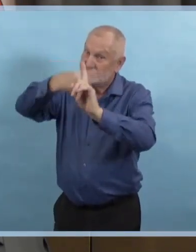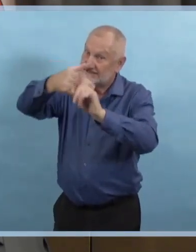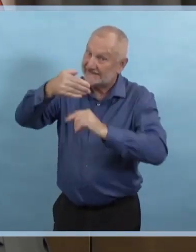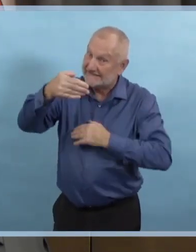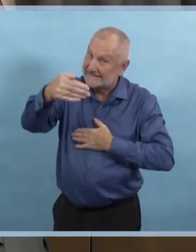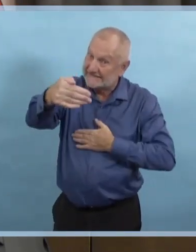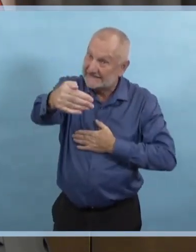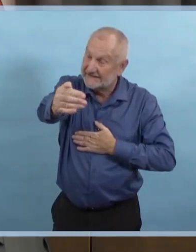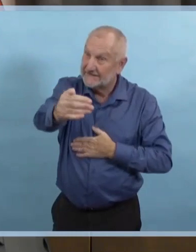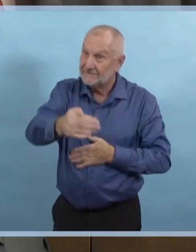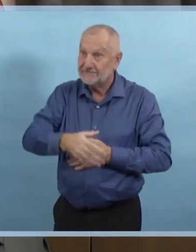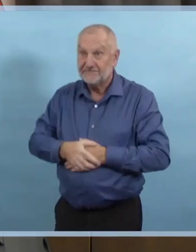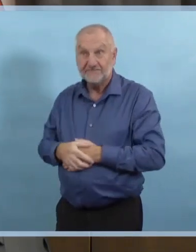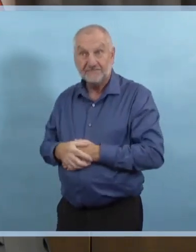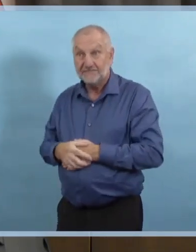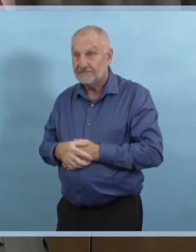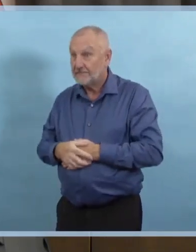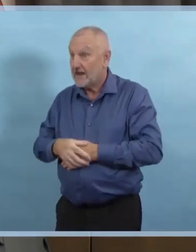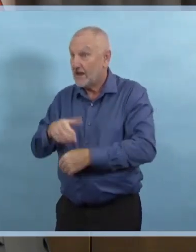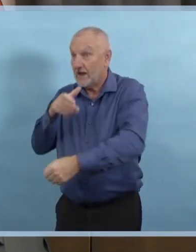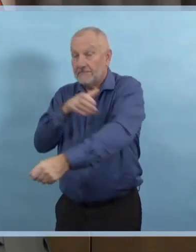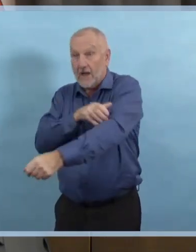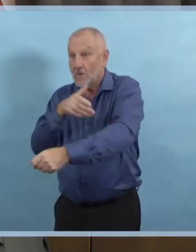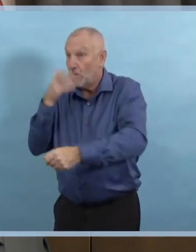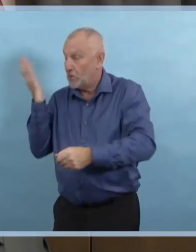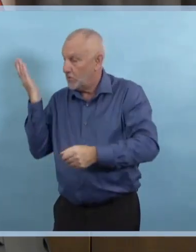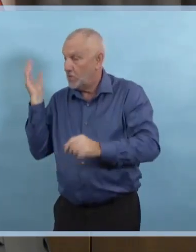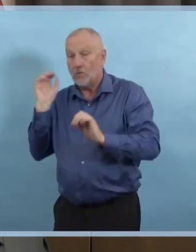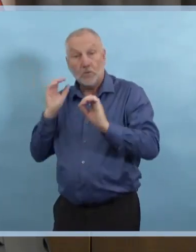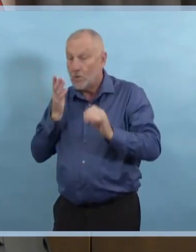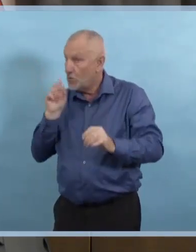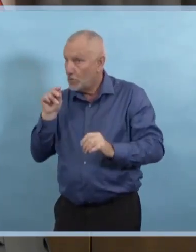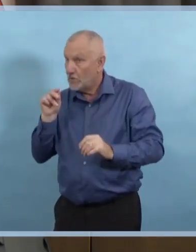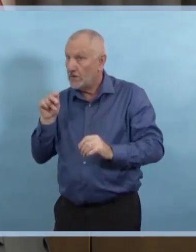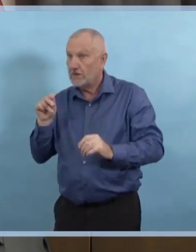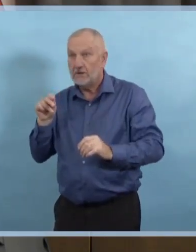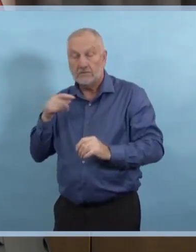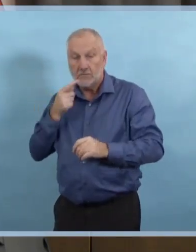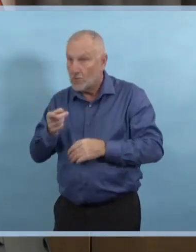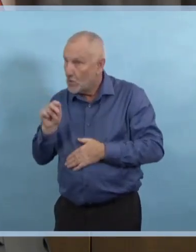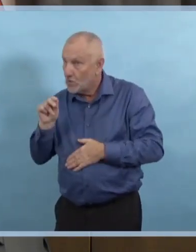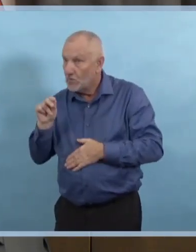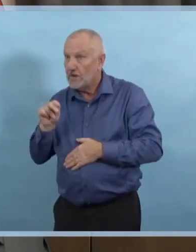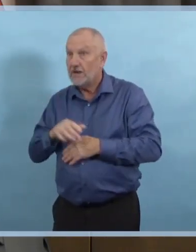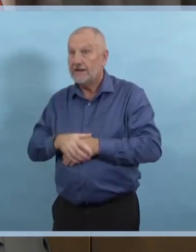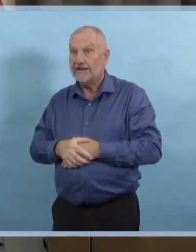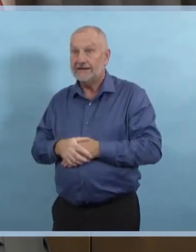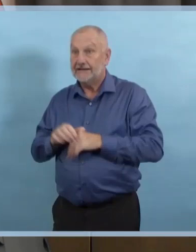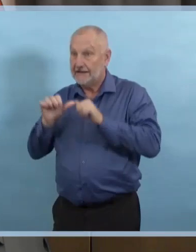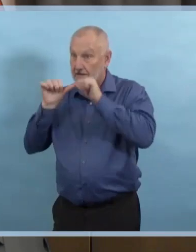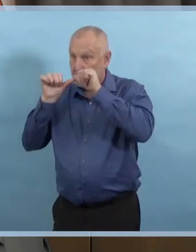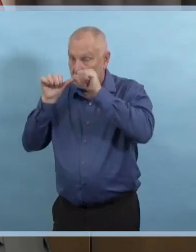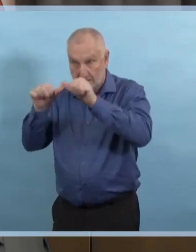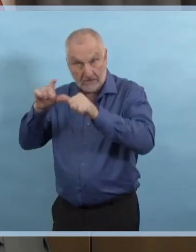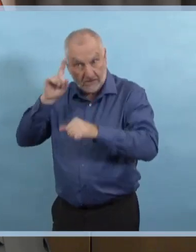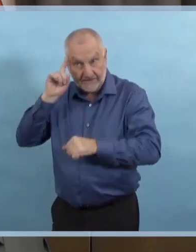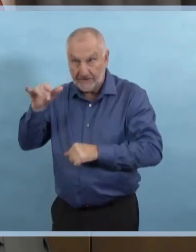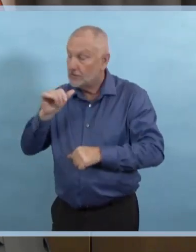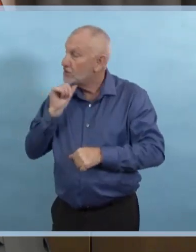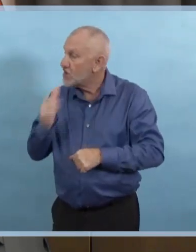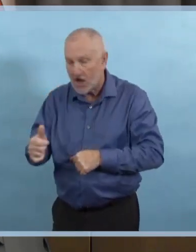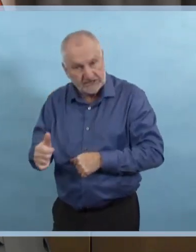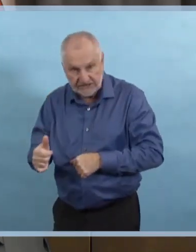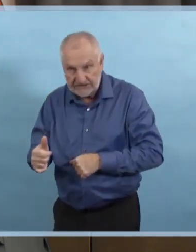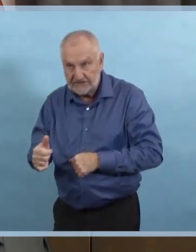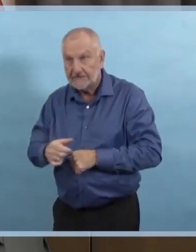Et cette situation ne durera pas toujours. Donc, les Manitobains doivent, encore une fois, se rassembler, se montrer à la